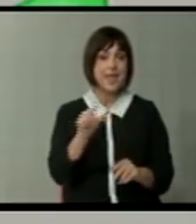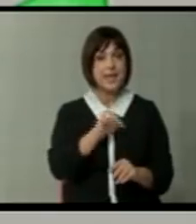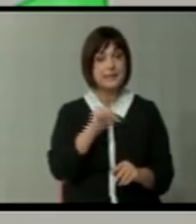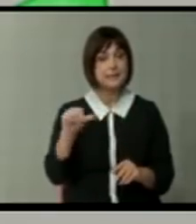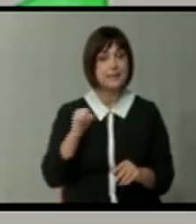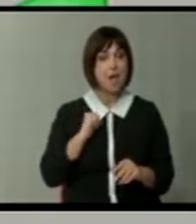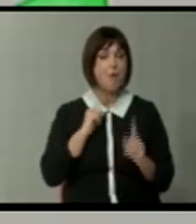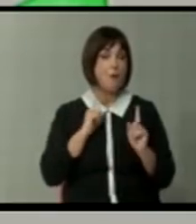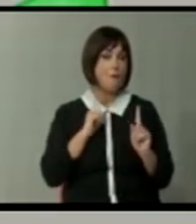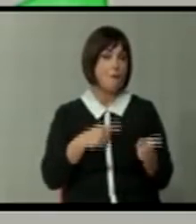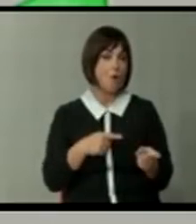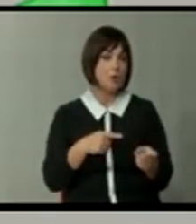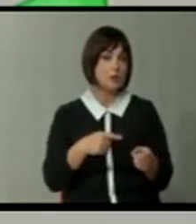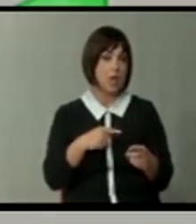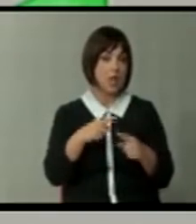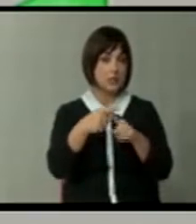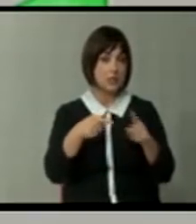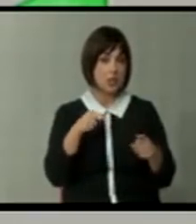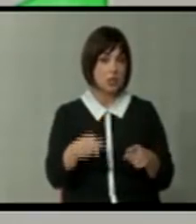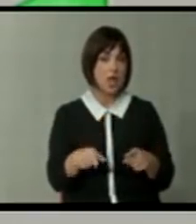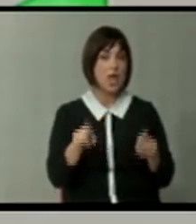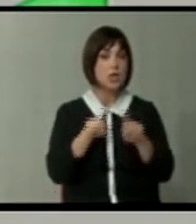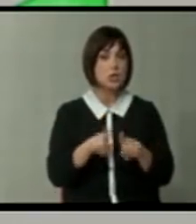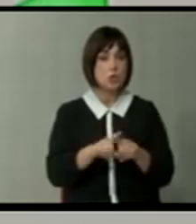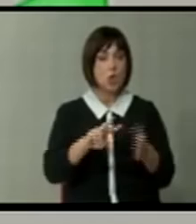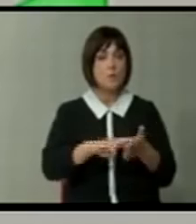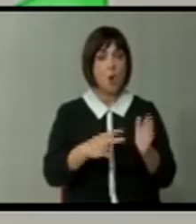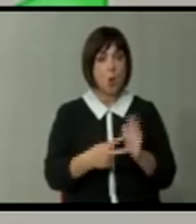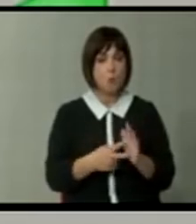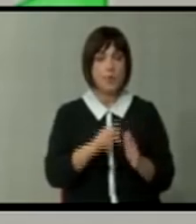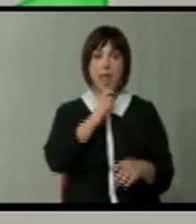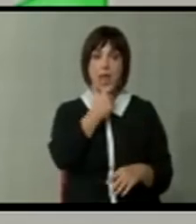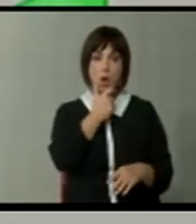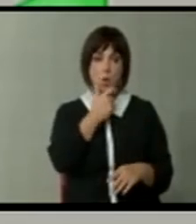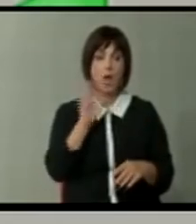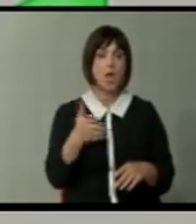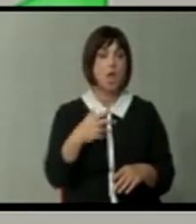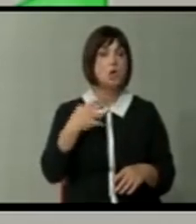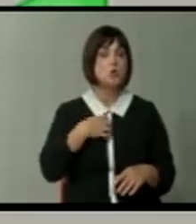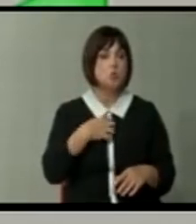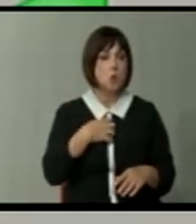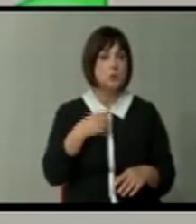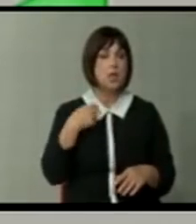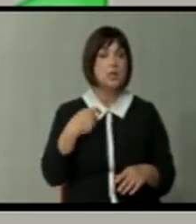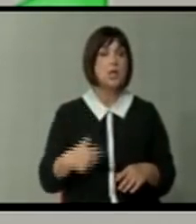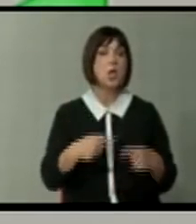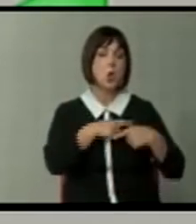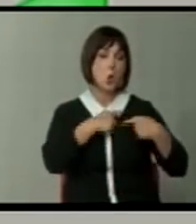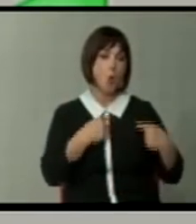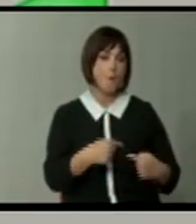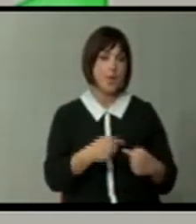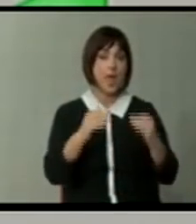воена компонента, таа е инсто и политичка, и економска, па и социјална, па и гуманитарна, сакат.